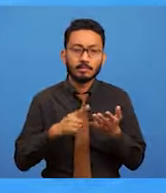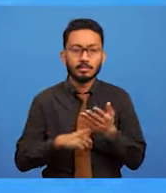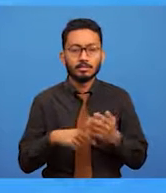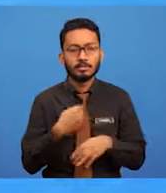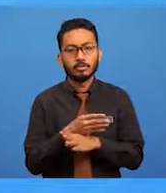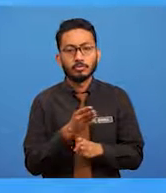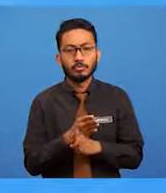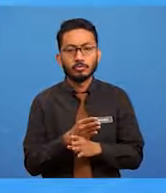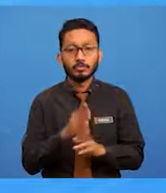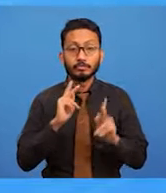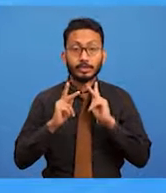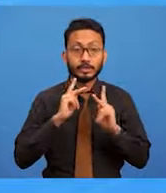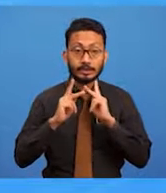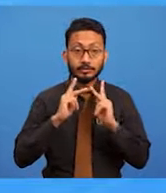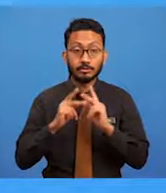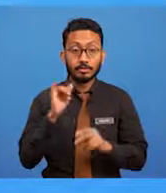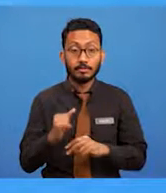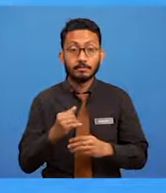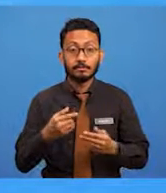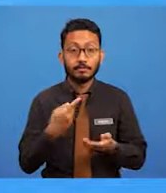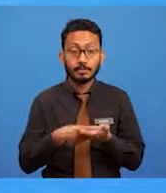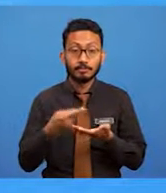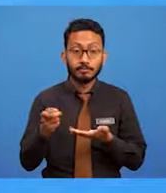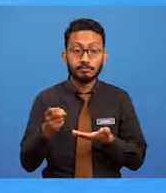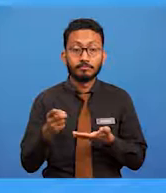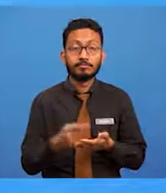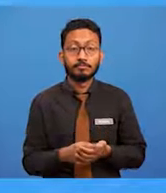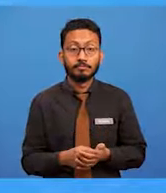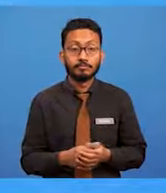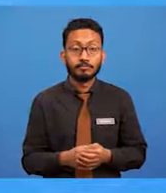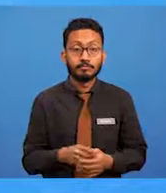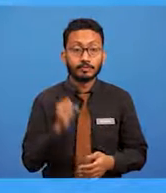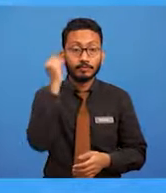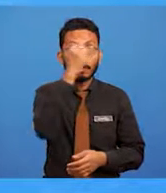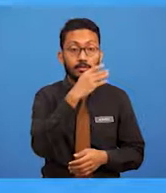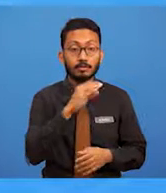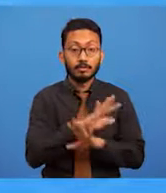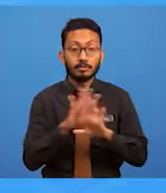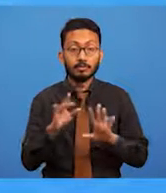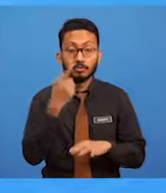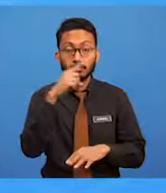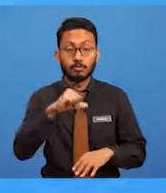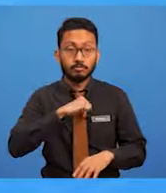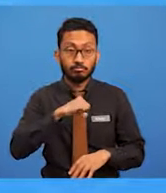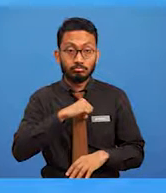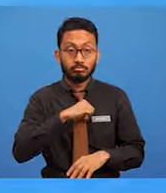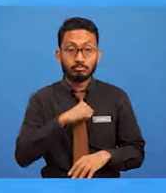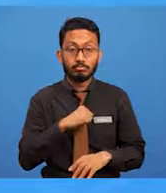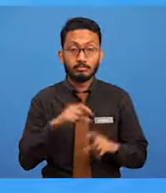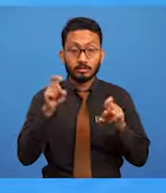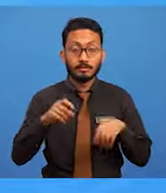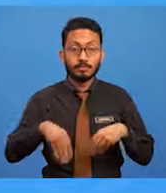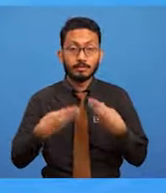komunikasi yang berbayar bersifat tidak pribadi yang ditujukan kepada kumpulan